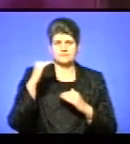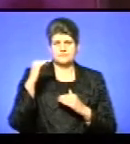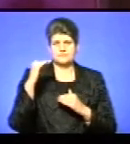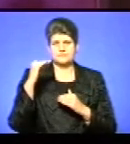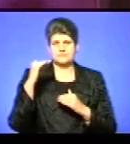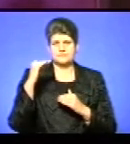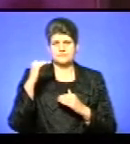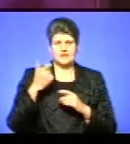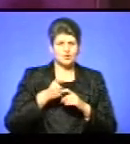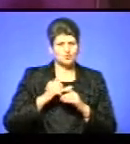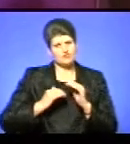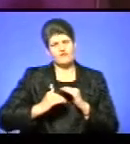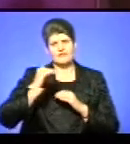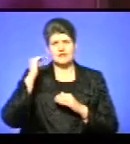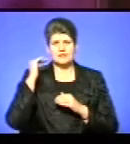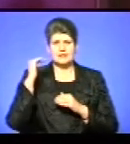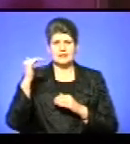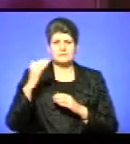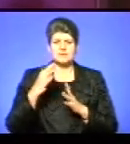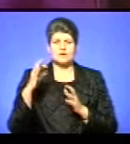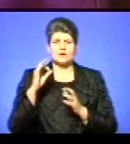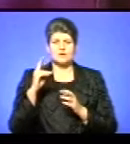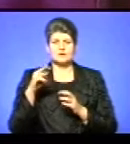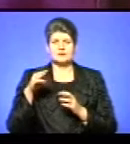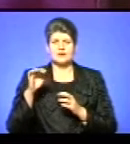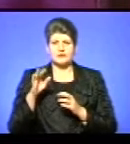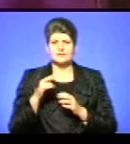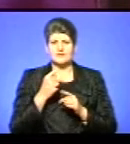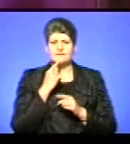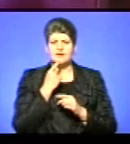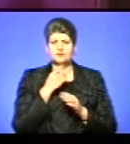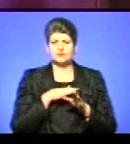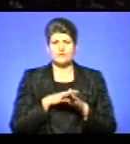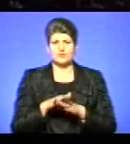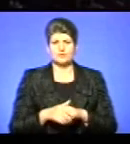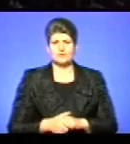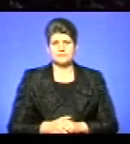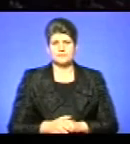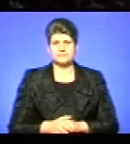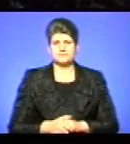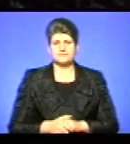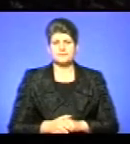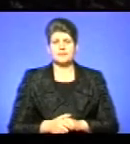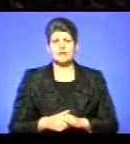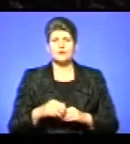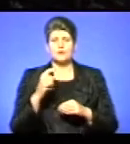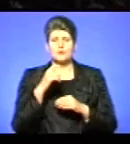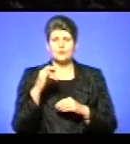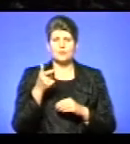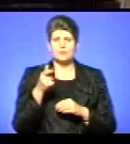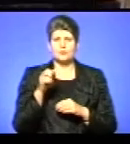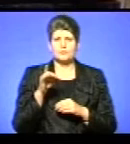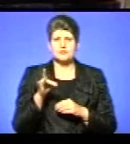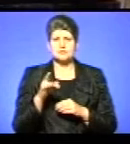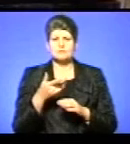дуже великі, понад октаву, і вони дуже важко виконували. Мікошо Хуберт із Польщі участь в цьому